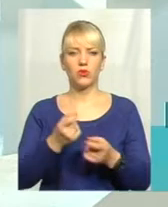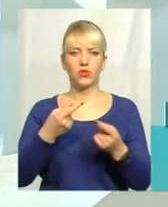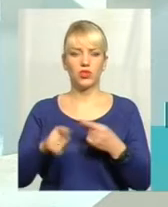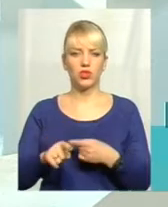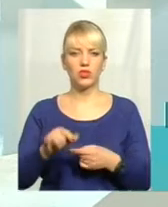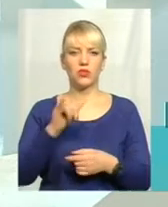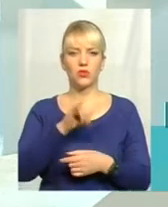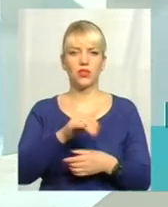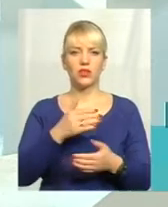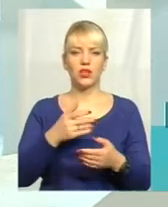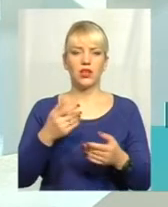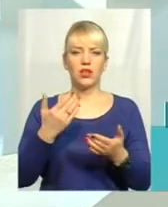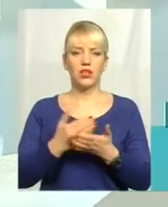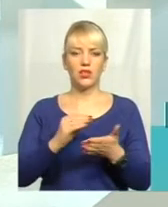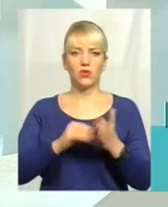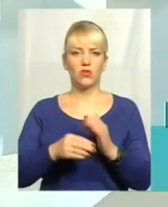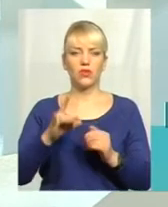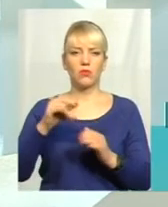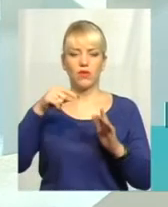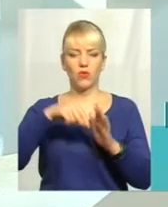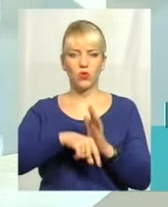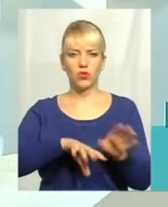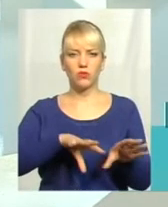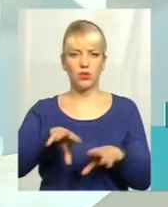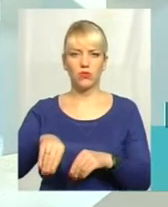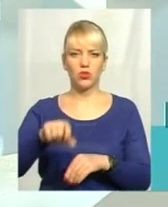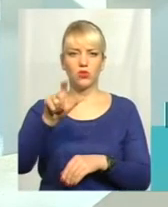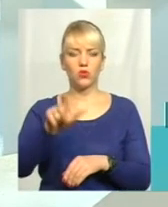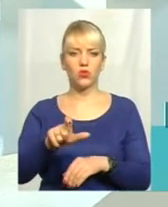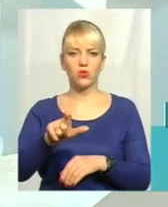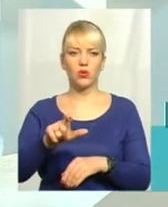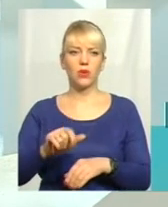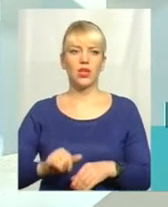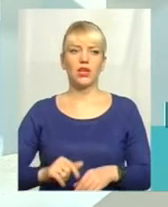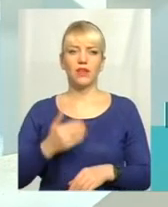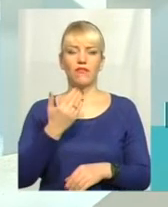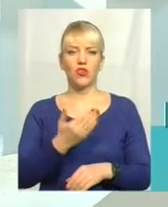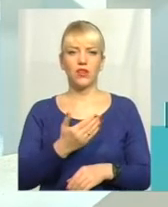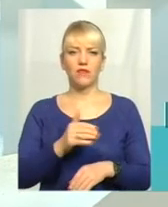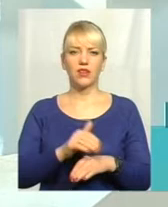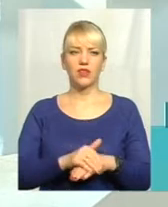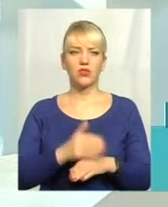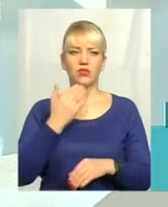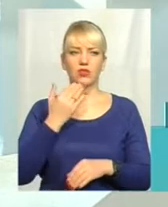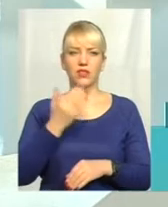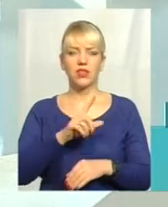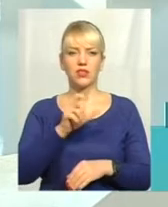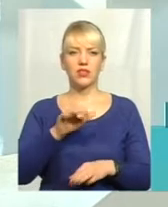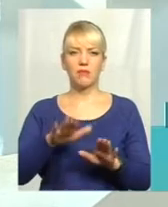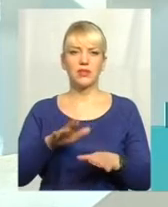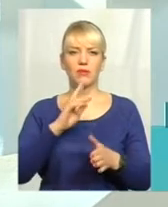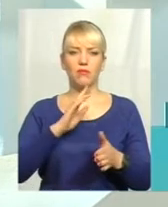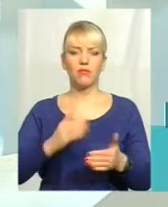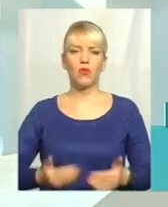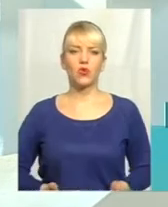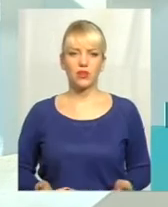другий, в них є відповідна довідка про внутрішньо переміщеної особи, ось, і вони фактично звертаються за місцем проживання.